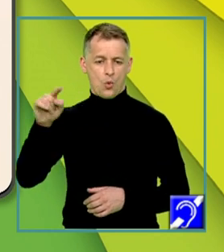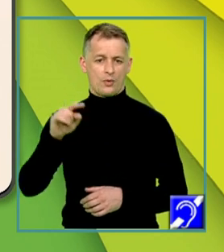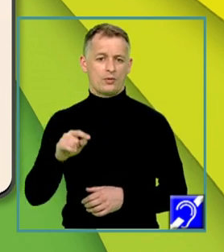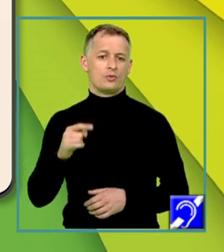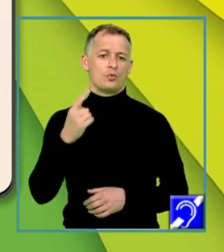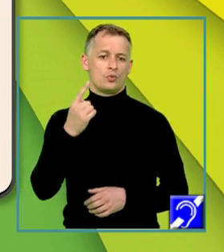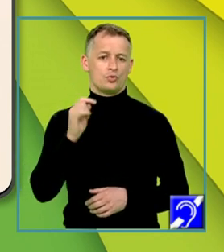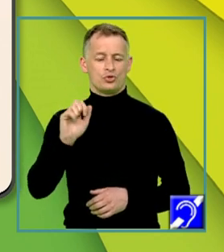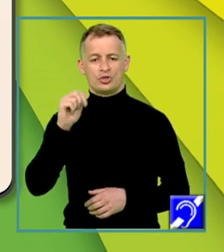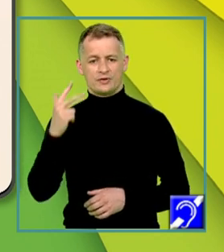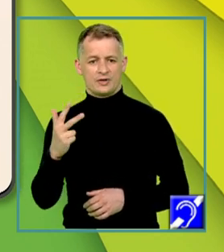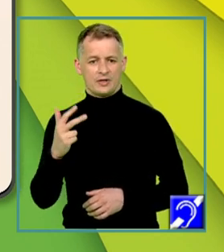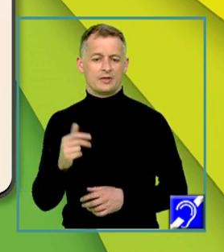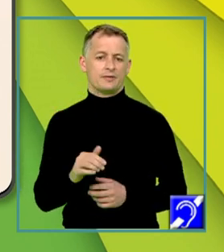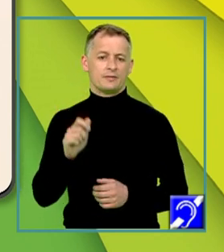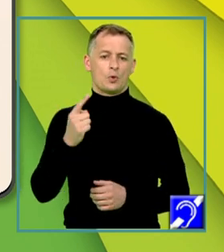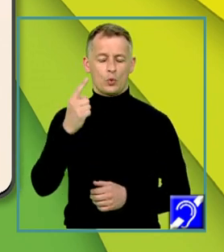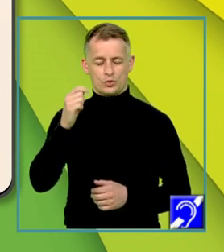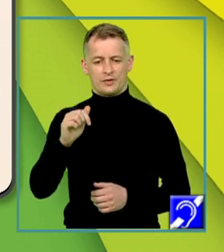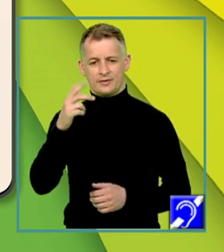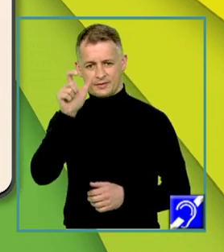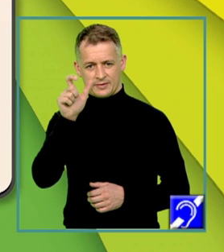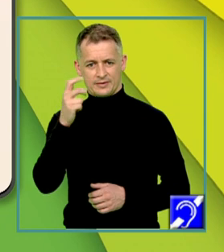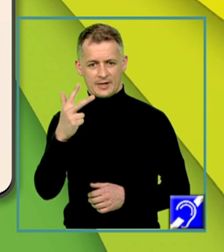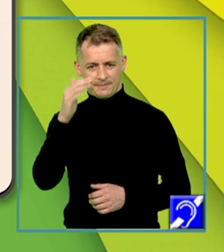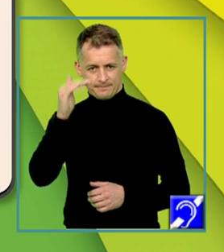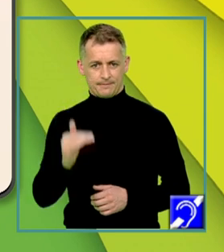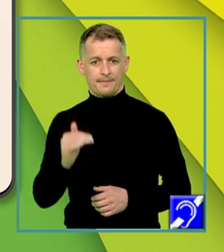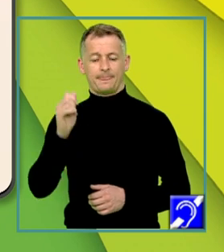1 și 3 și pe coloana a doua elementele egale cu 2.